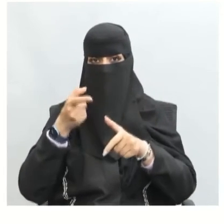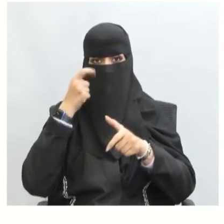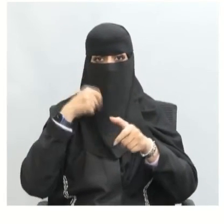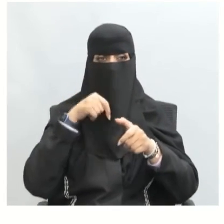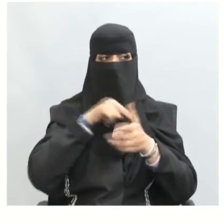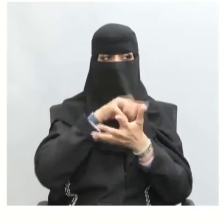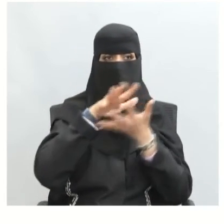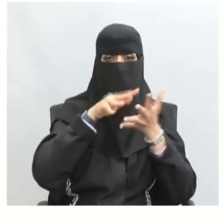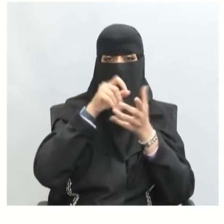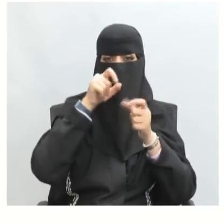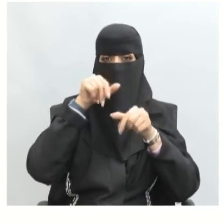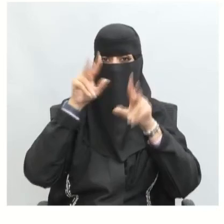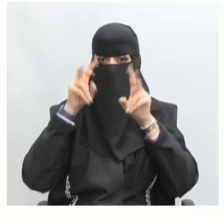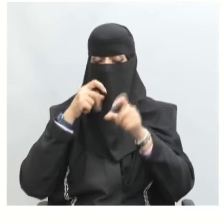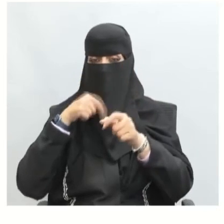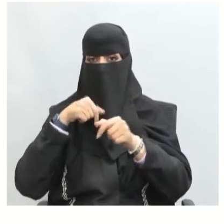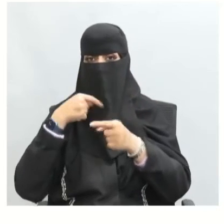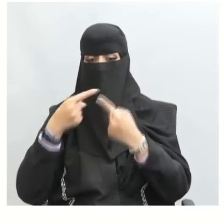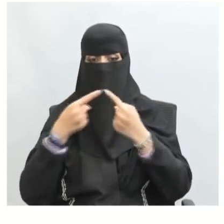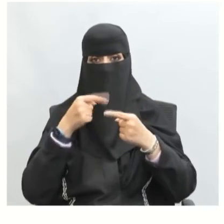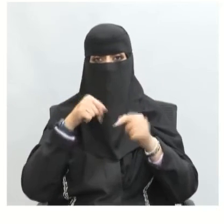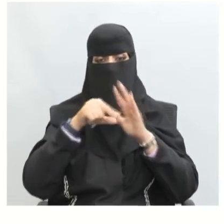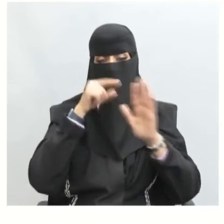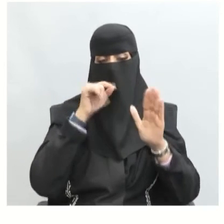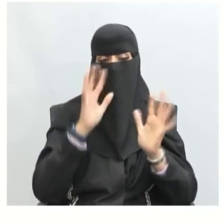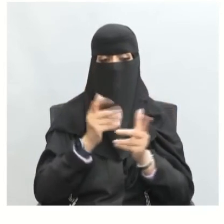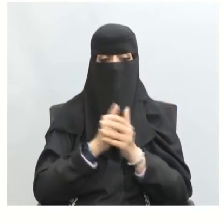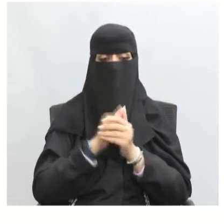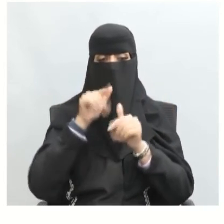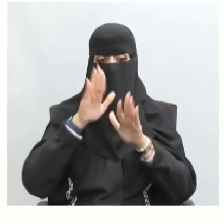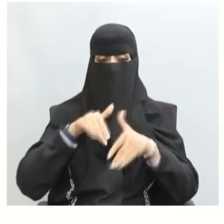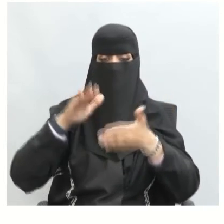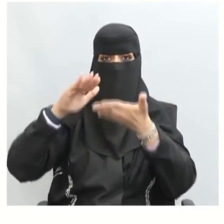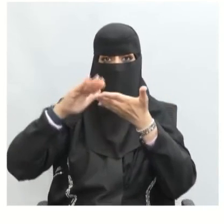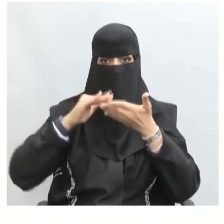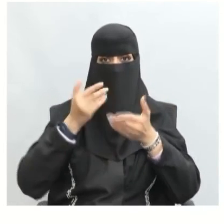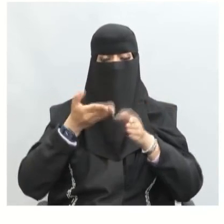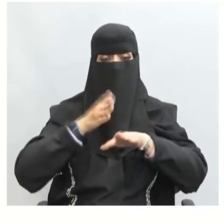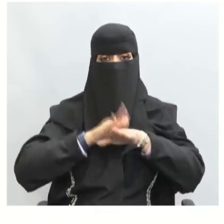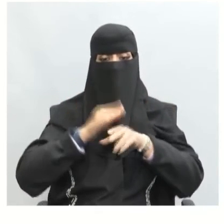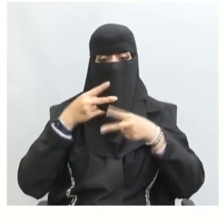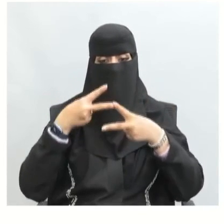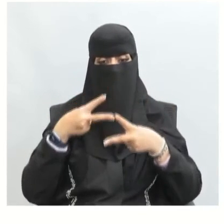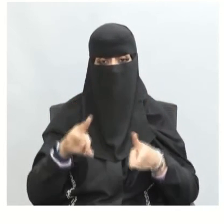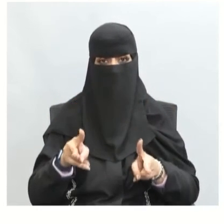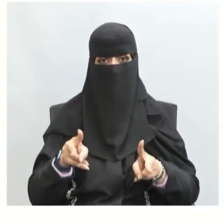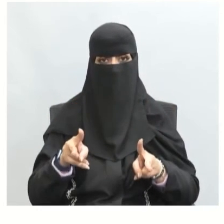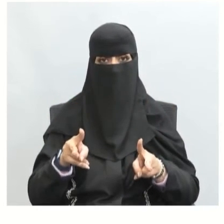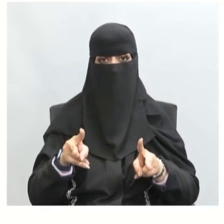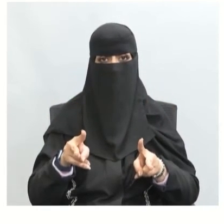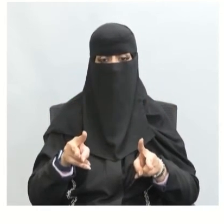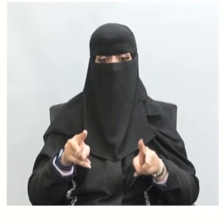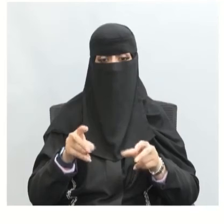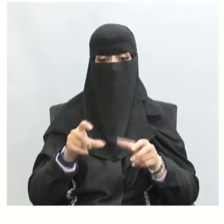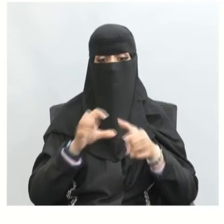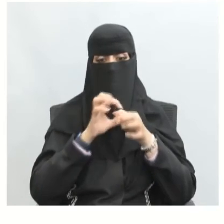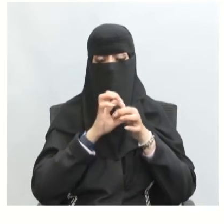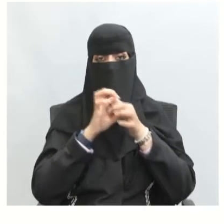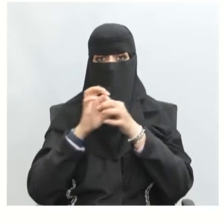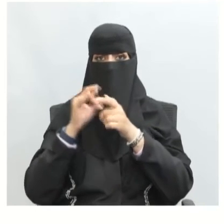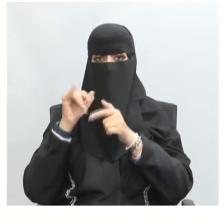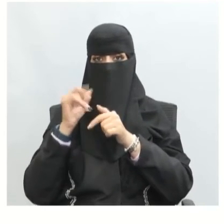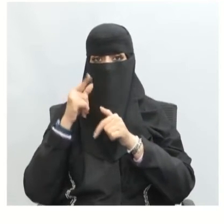قضية ما إلى نقاش طرح موضوع ما أيضا يساعد الحوار على ماذا؟ أحسنتم ساعد على فتح